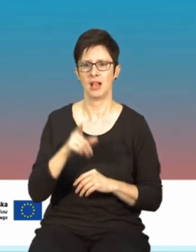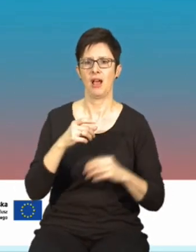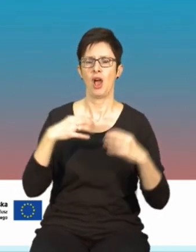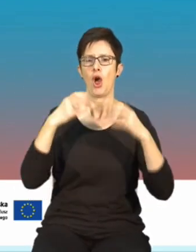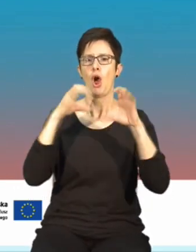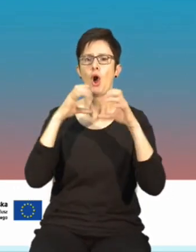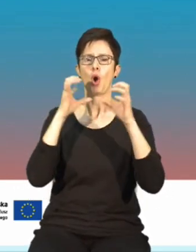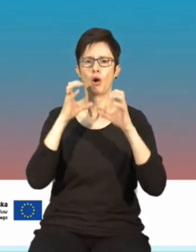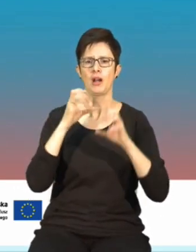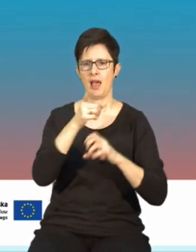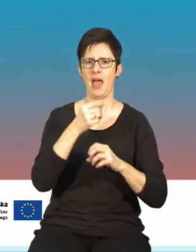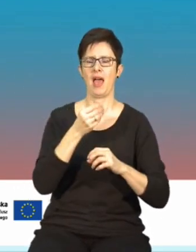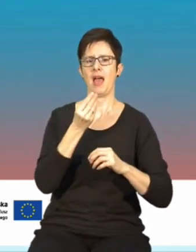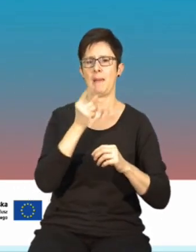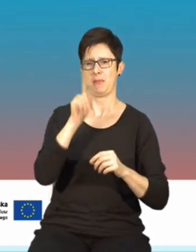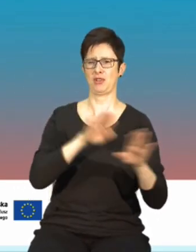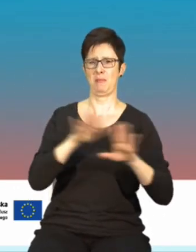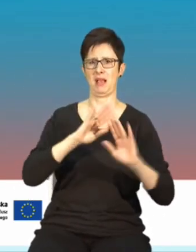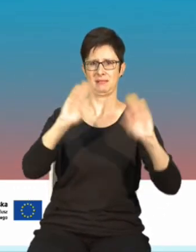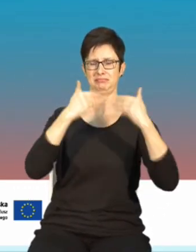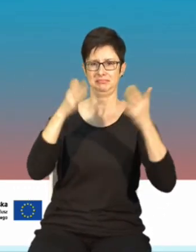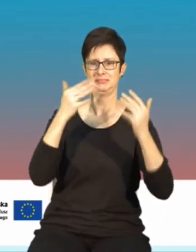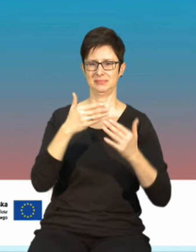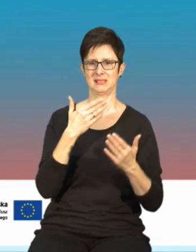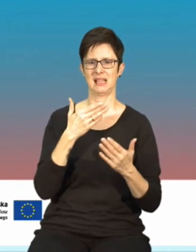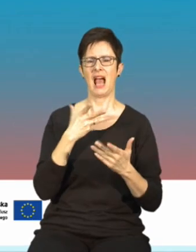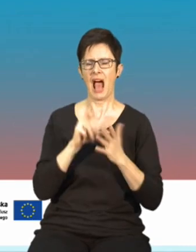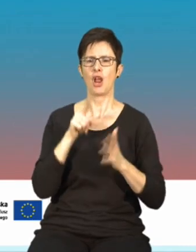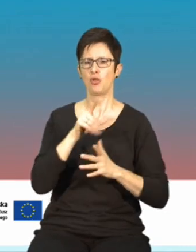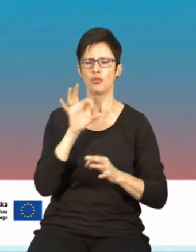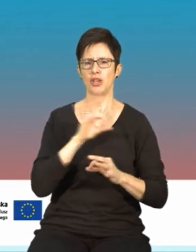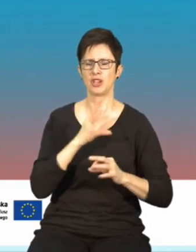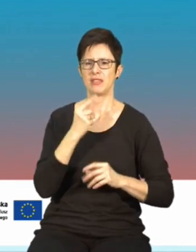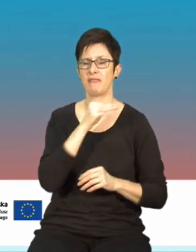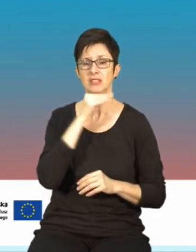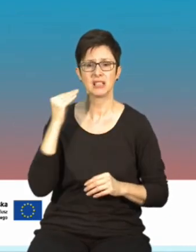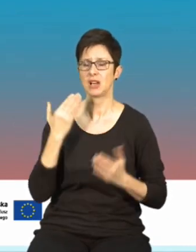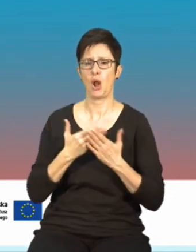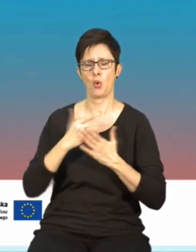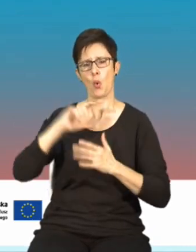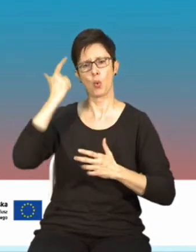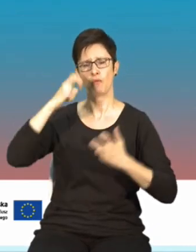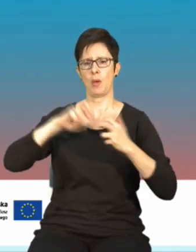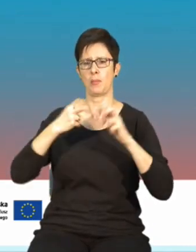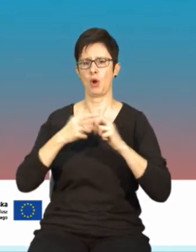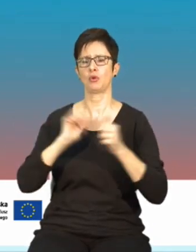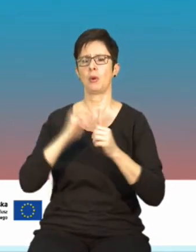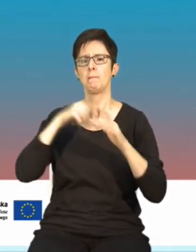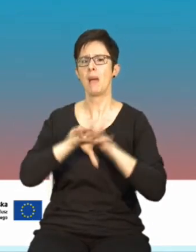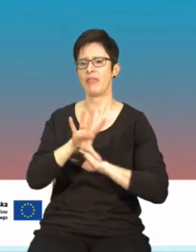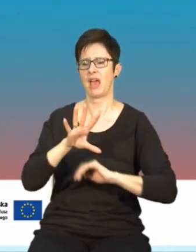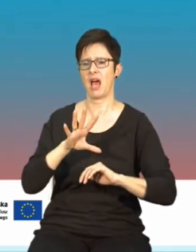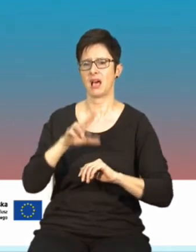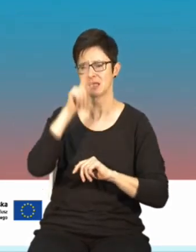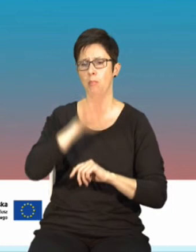pozycjonuje niż każda inna strona, ale to naprawdę nie wystarczy, bo tutaj głównym problemem są media społecznościowe.